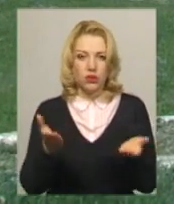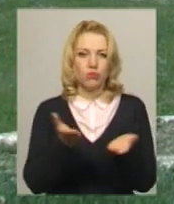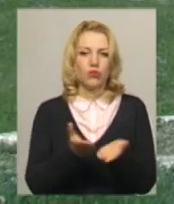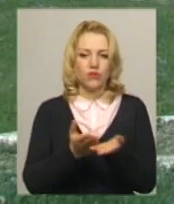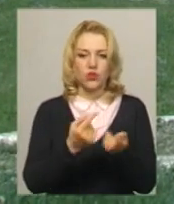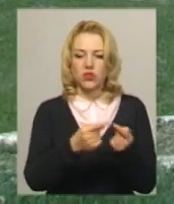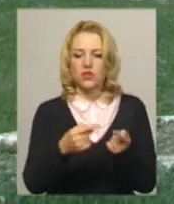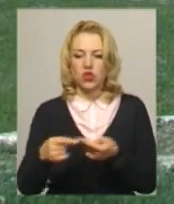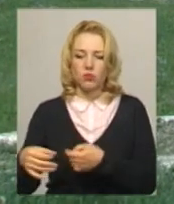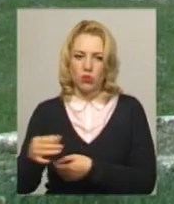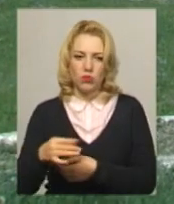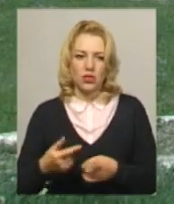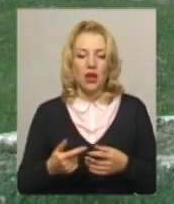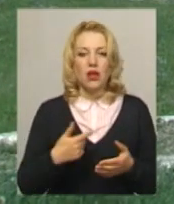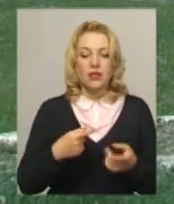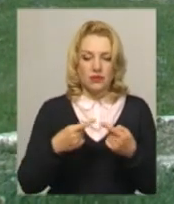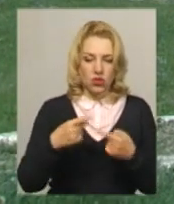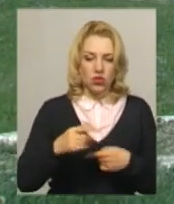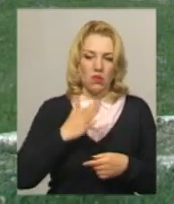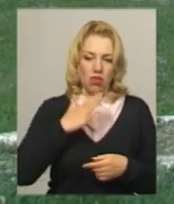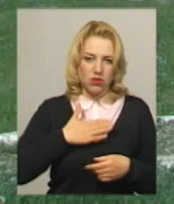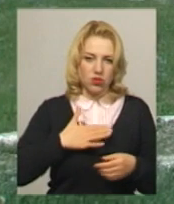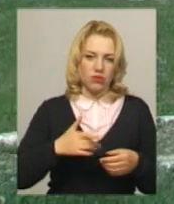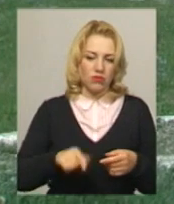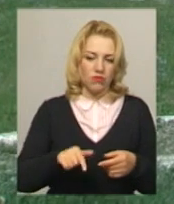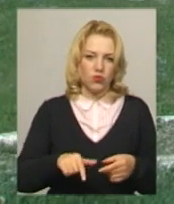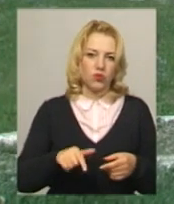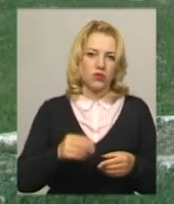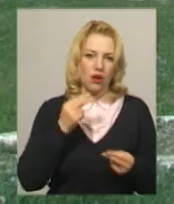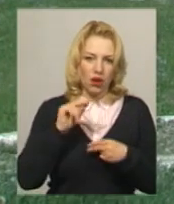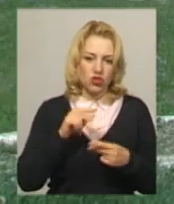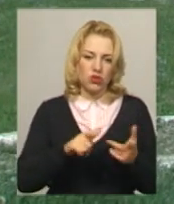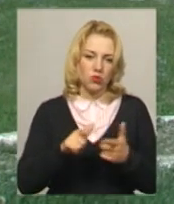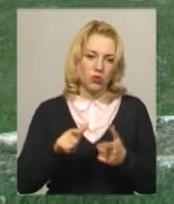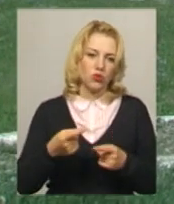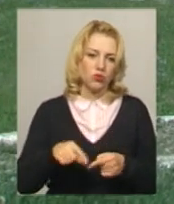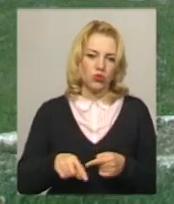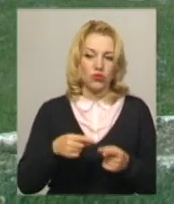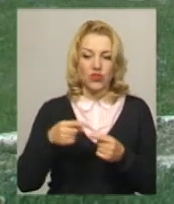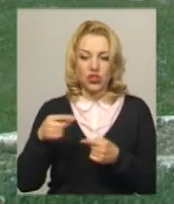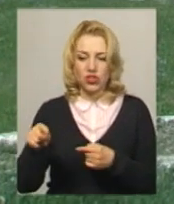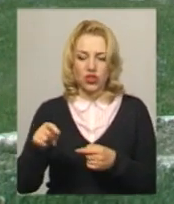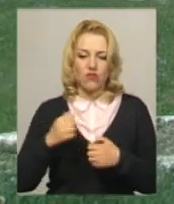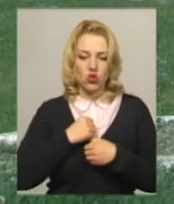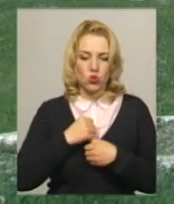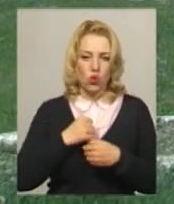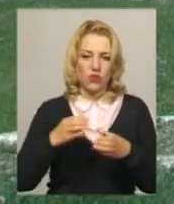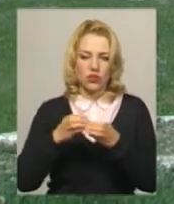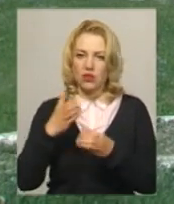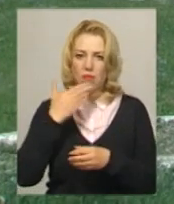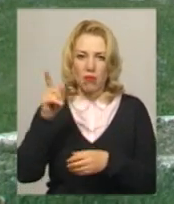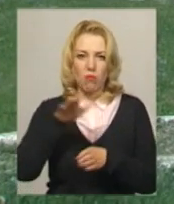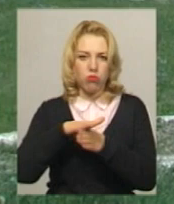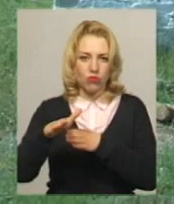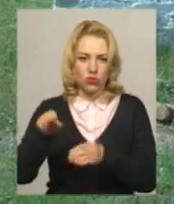іншими? З іншими вона набагато краще підготовлена, ніж інакше. Тому що в військових частинах не повністю комплектація